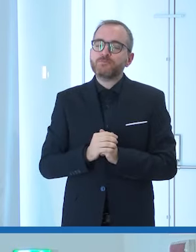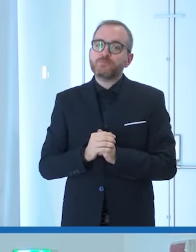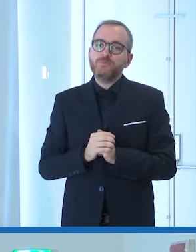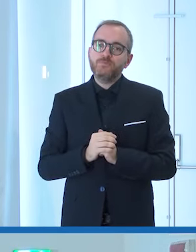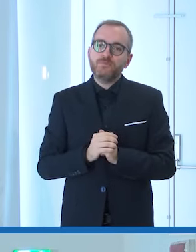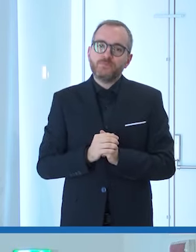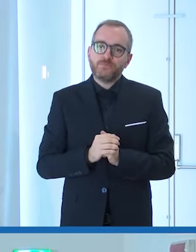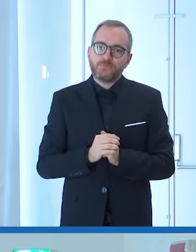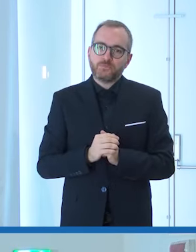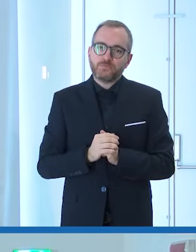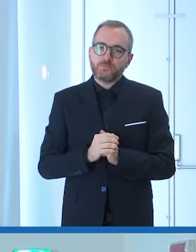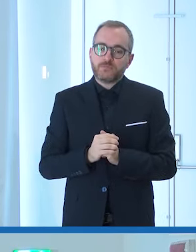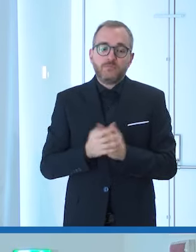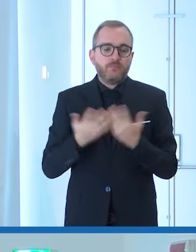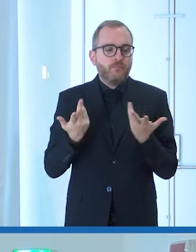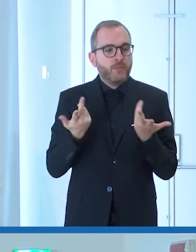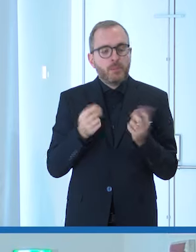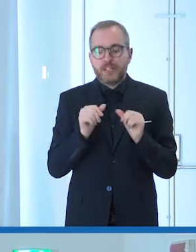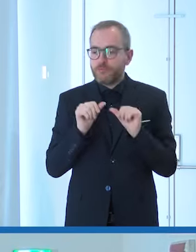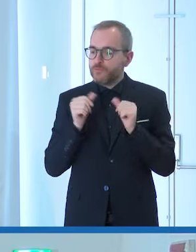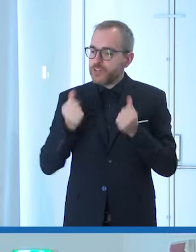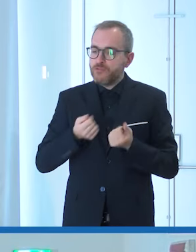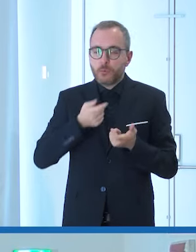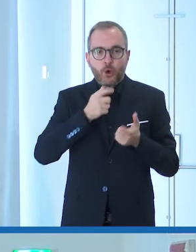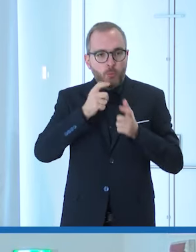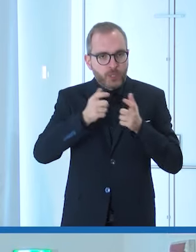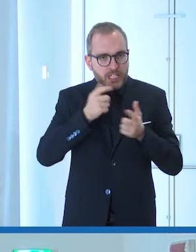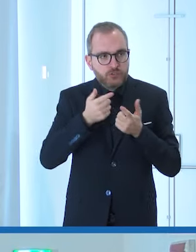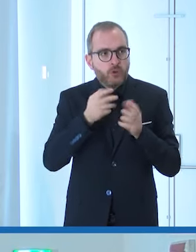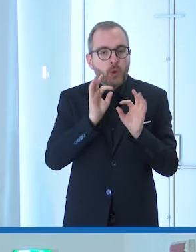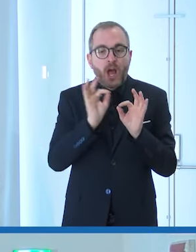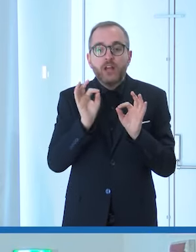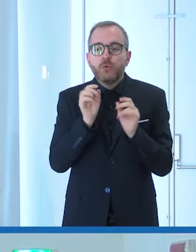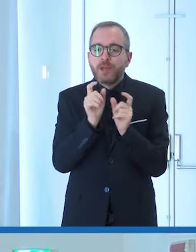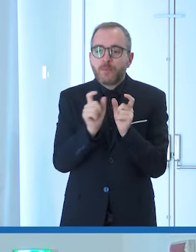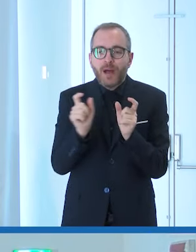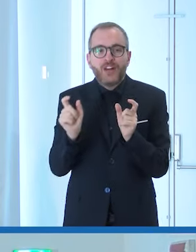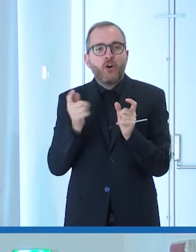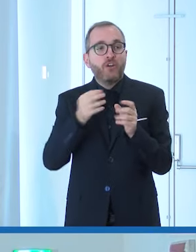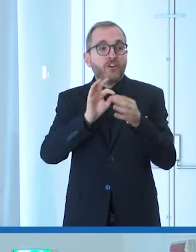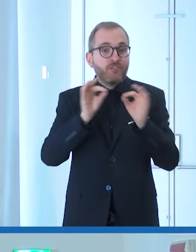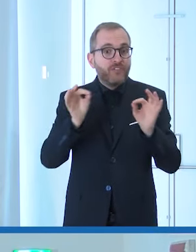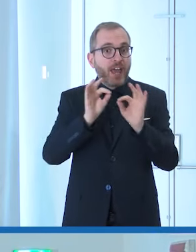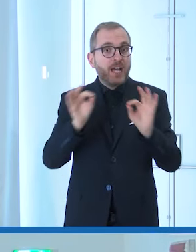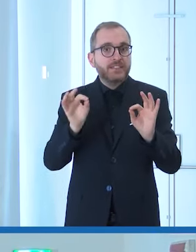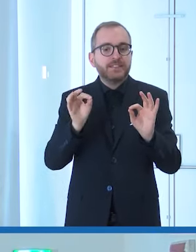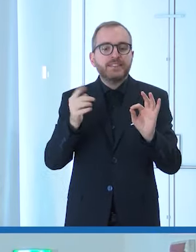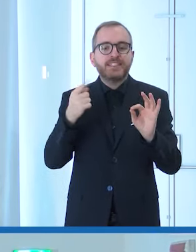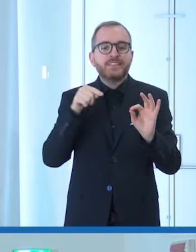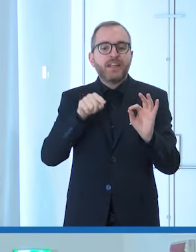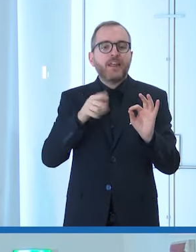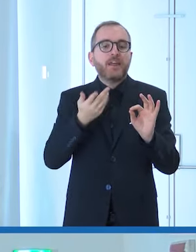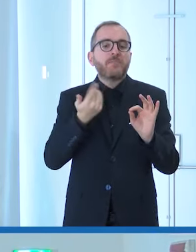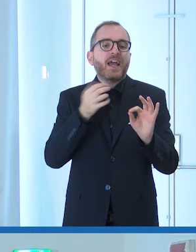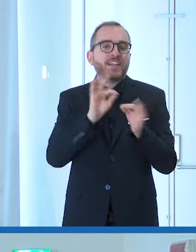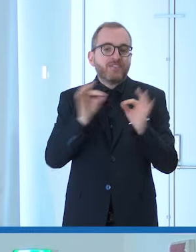un certo modo di comunicare o certe parole o certe frasi solo perché provengono da una persona che